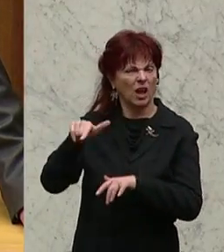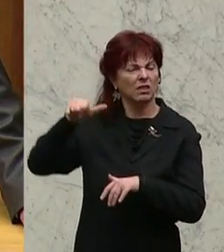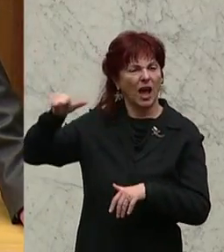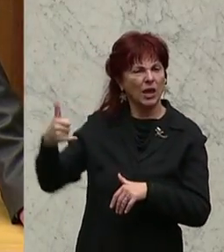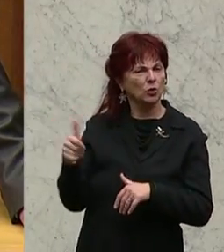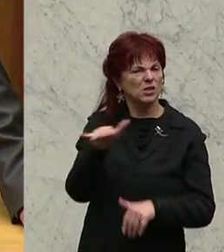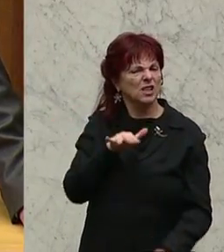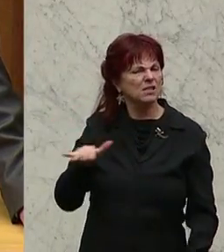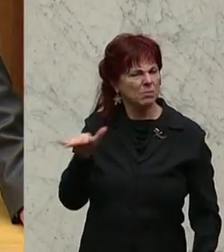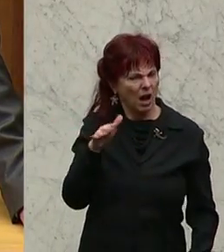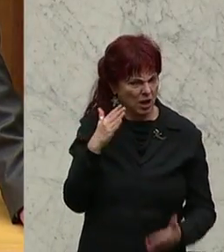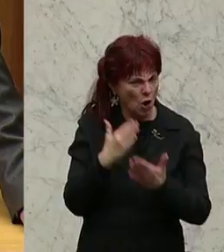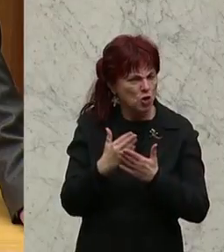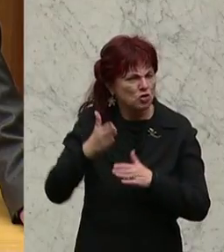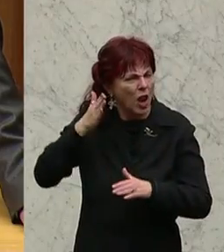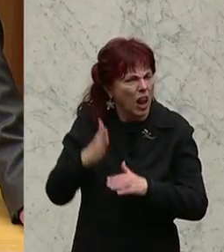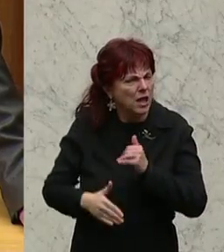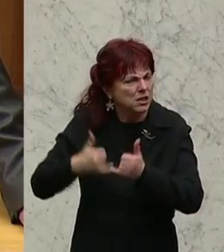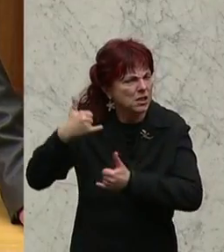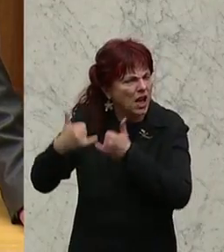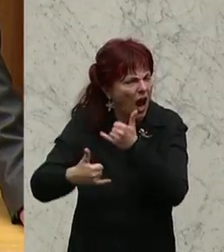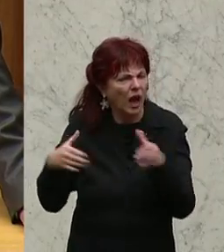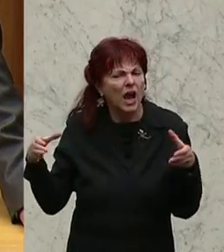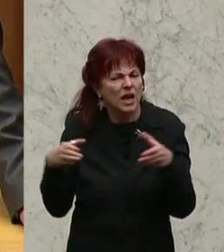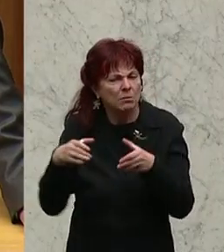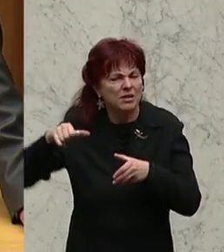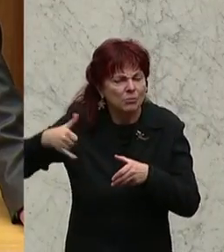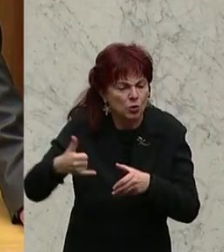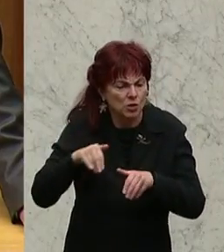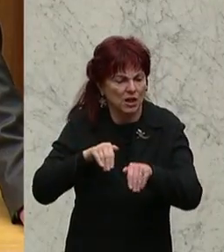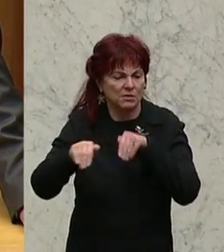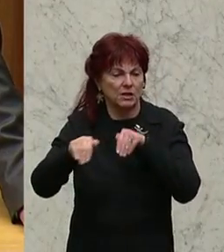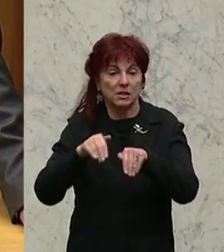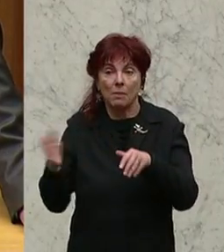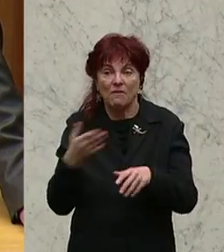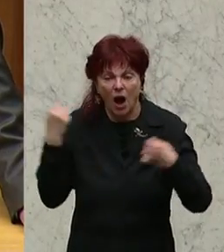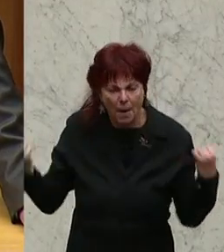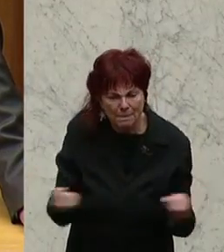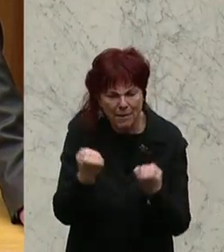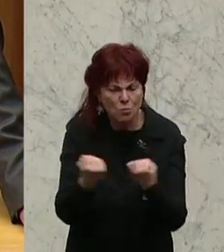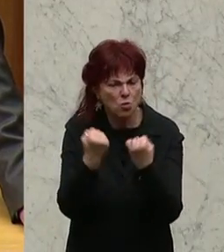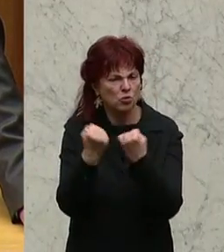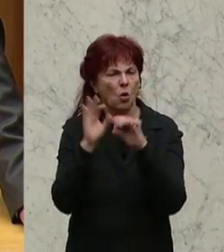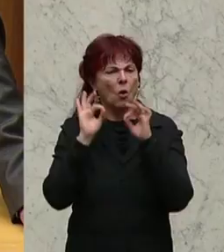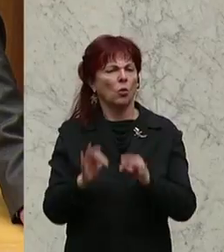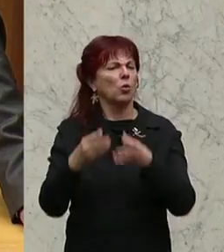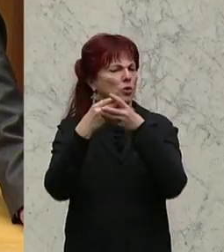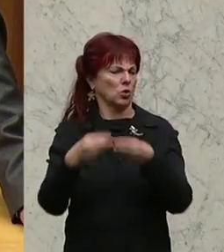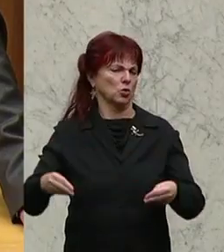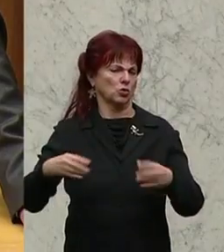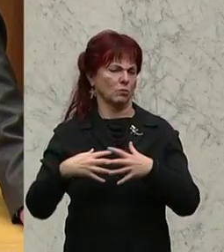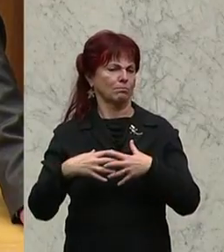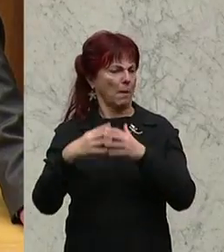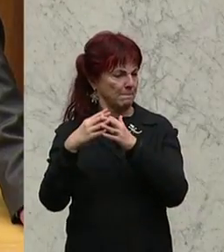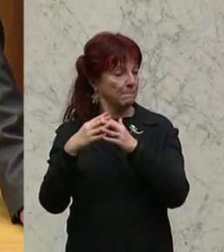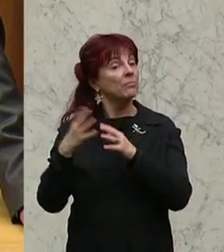haben also hier in den letzten Jahren gemeinsam mit dem Justizministerium waren hier bemüht, eine sehr gute Lösung zustande zu bringen und